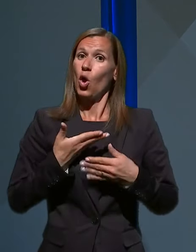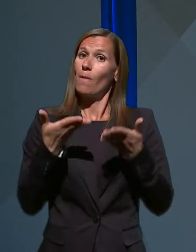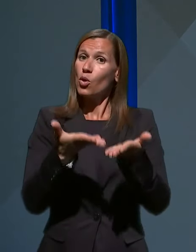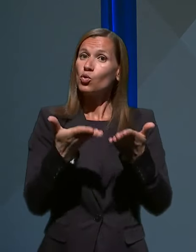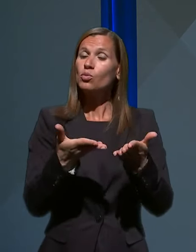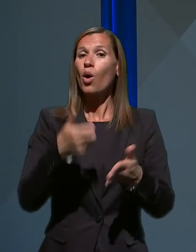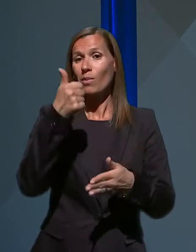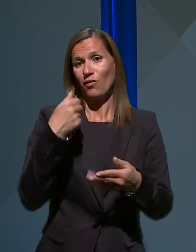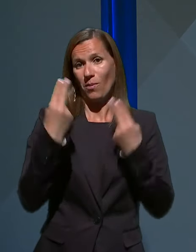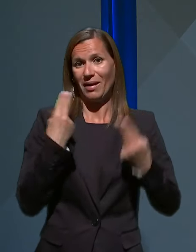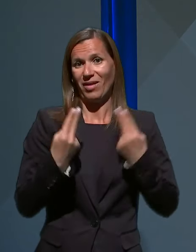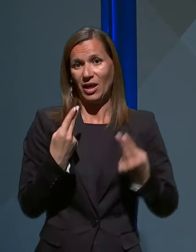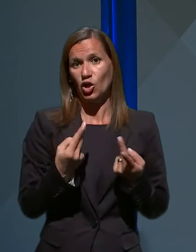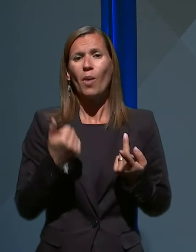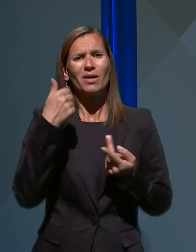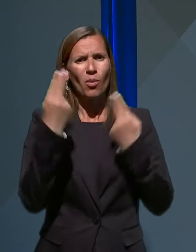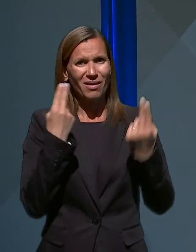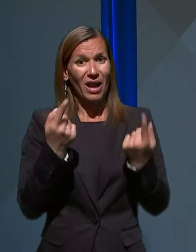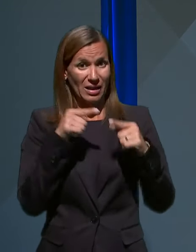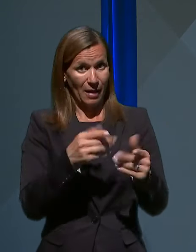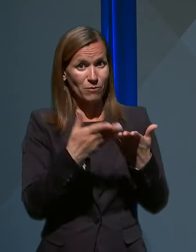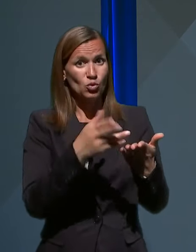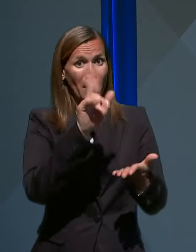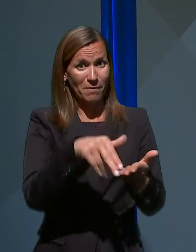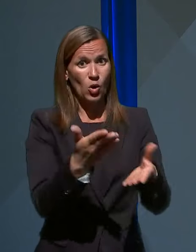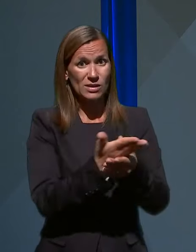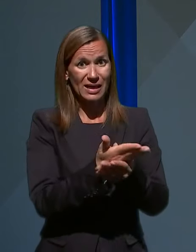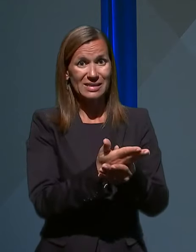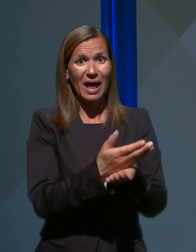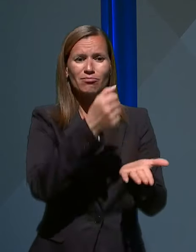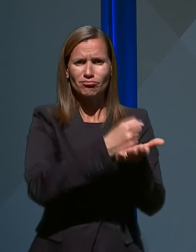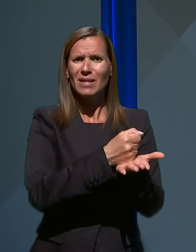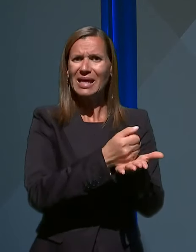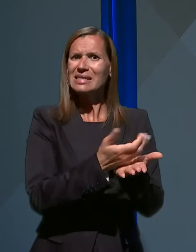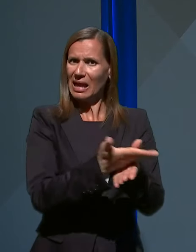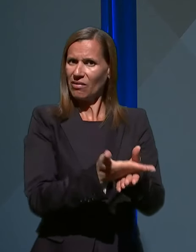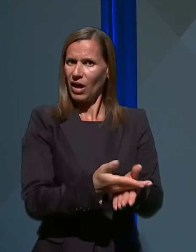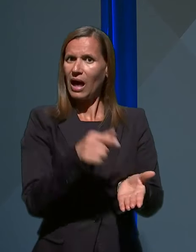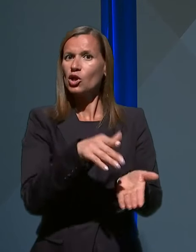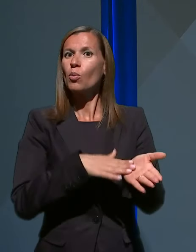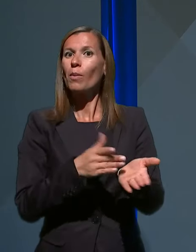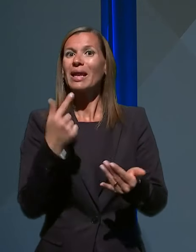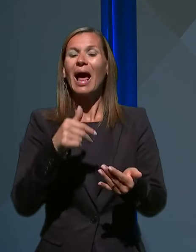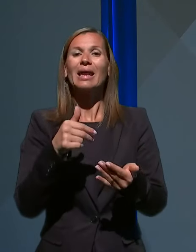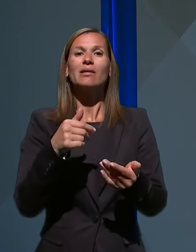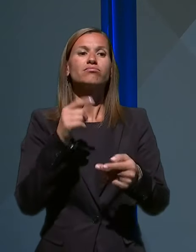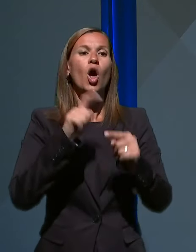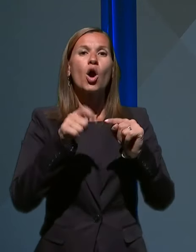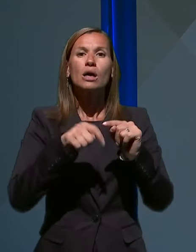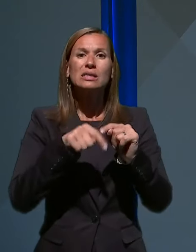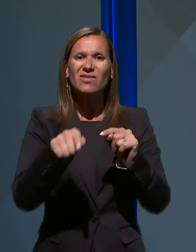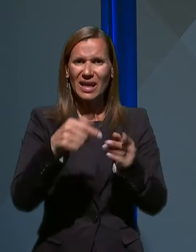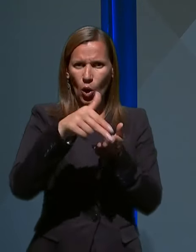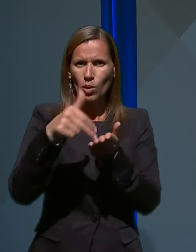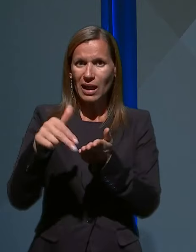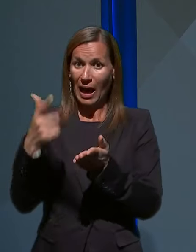preverijo. Prvič, če ta ponudba ima ustrezne certifikate, torej, če je roba, ki jo prodajo ustrezna v